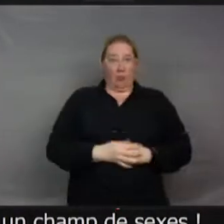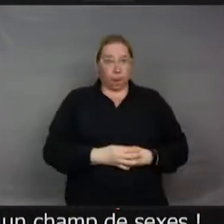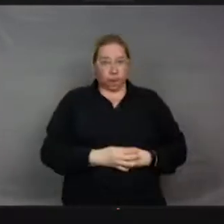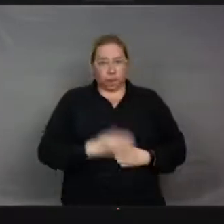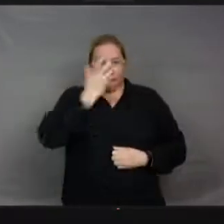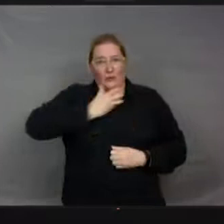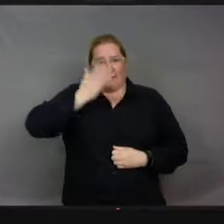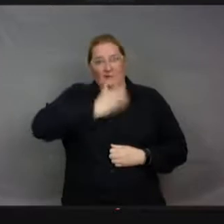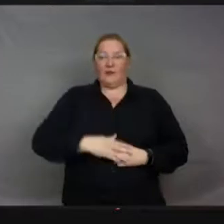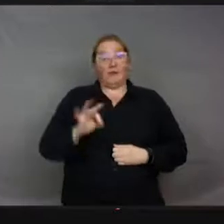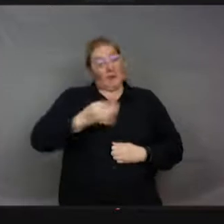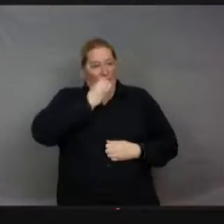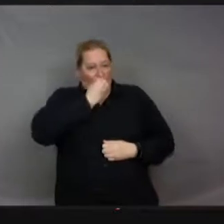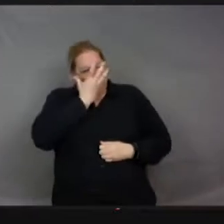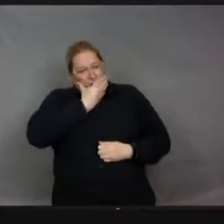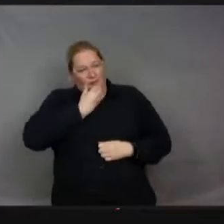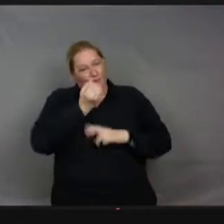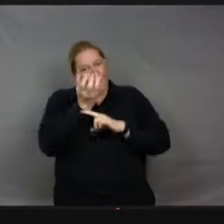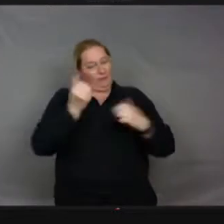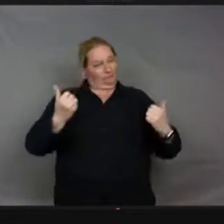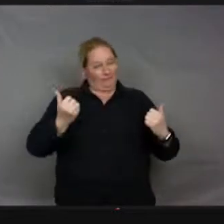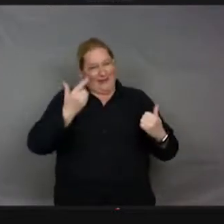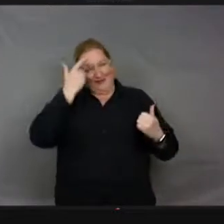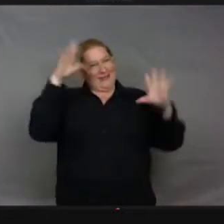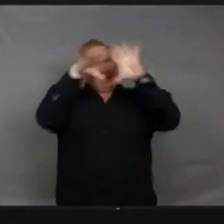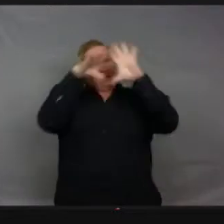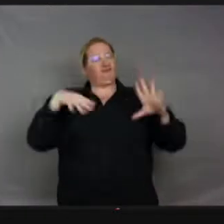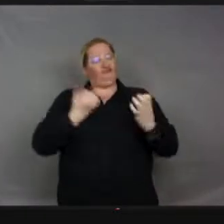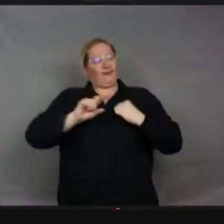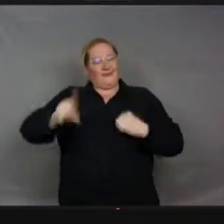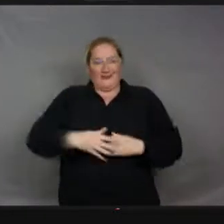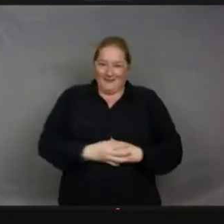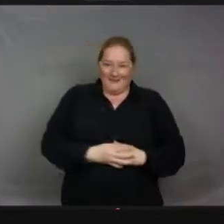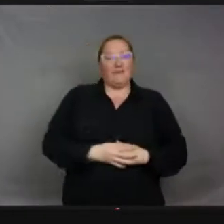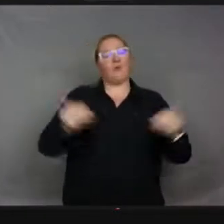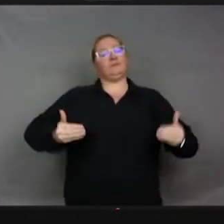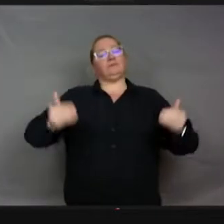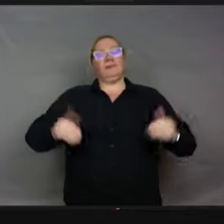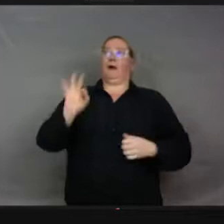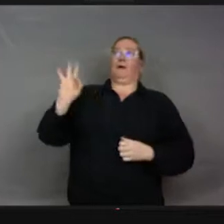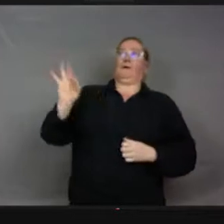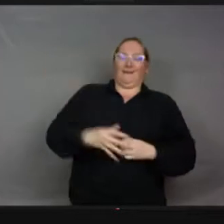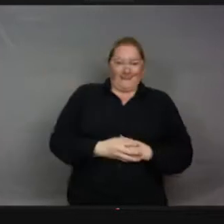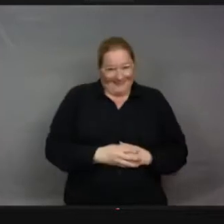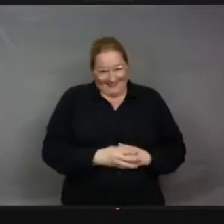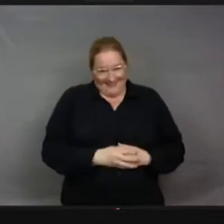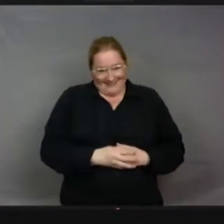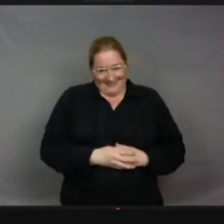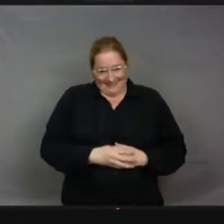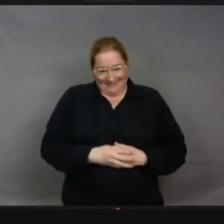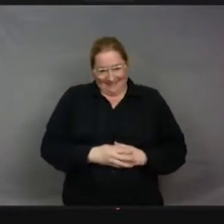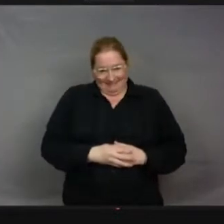fleurs, même. ça ne me le range pas. Au contraire. On va s'arrêter là. Et du coup,